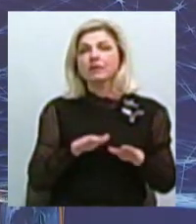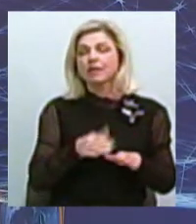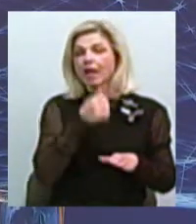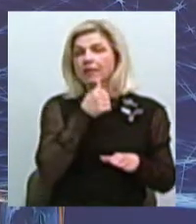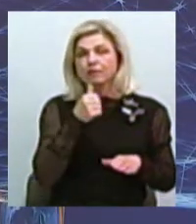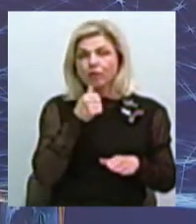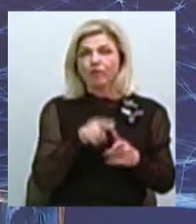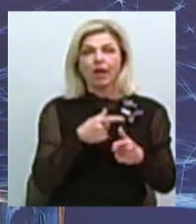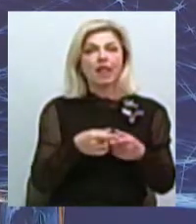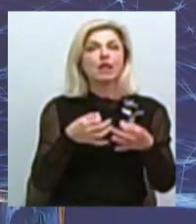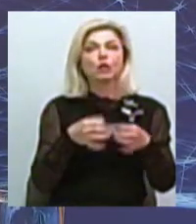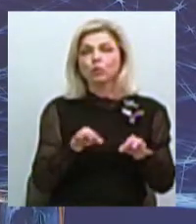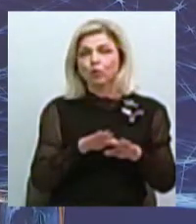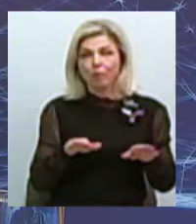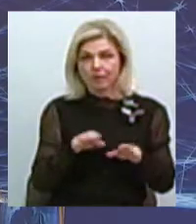Безумовно, да.